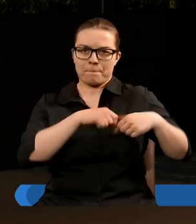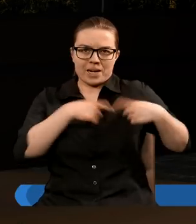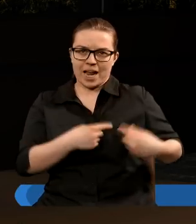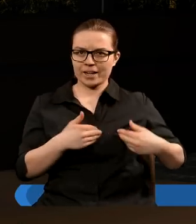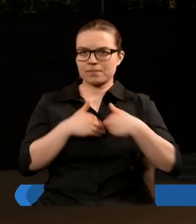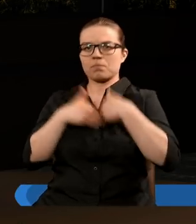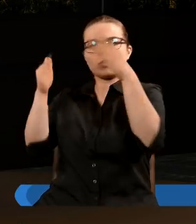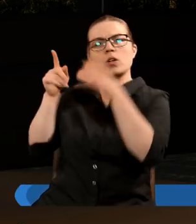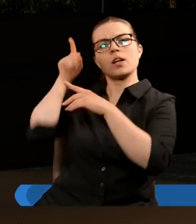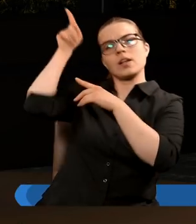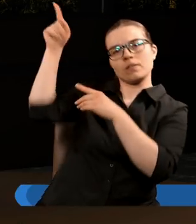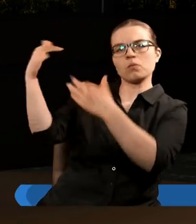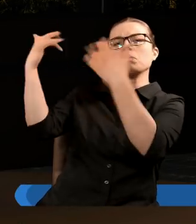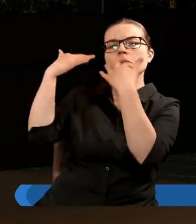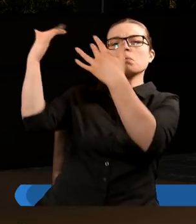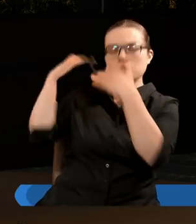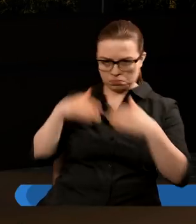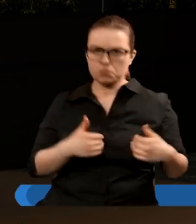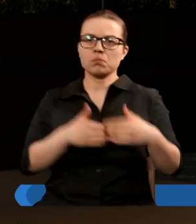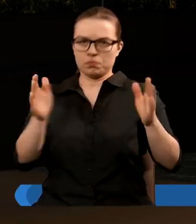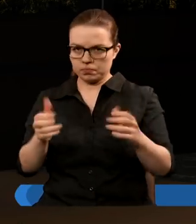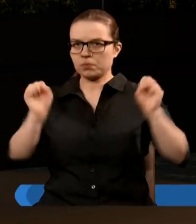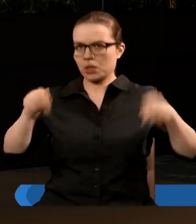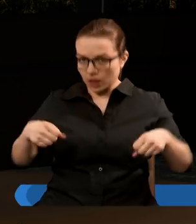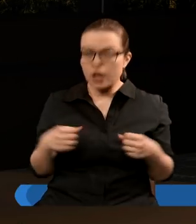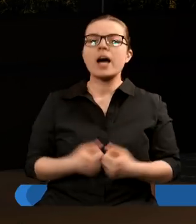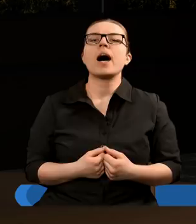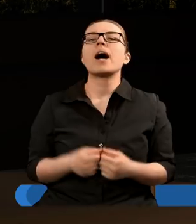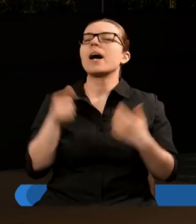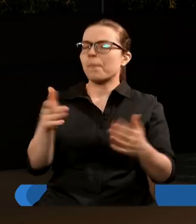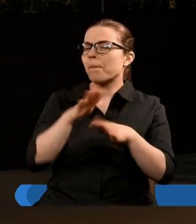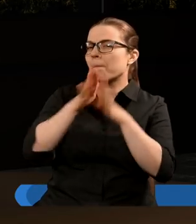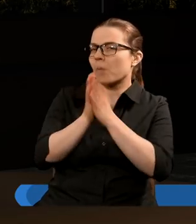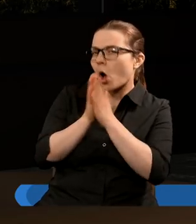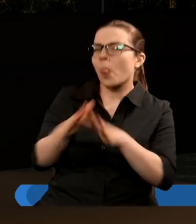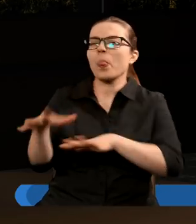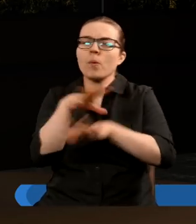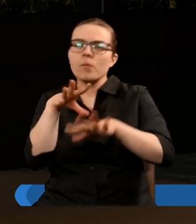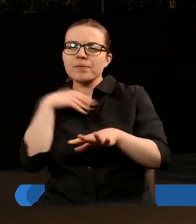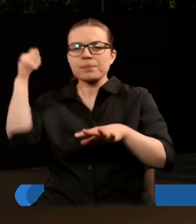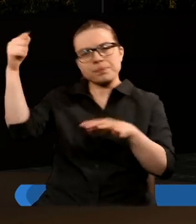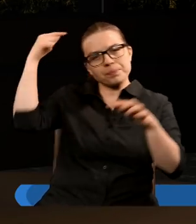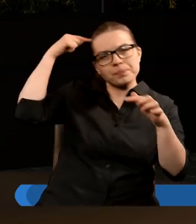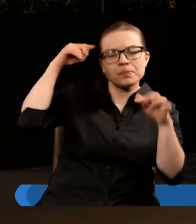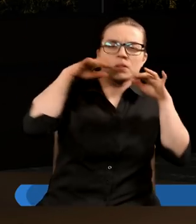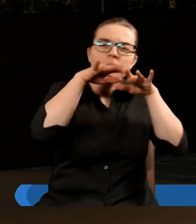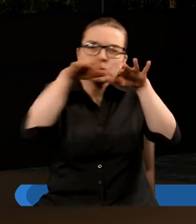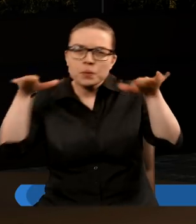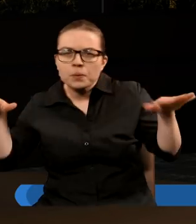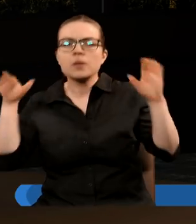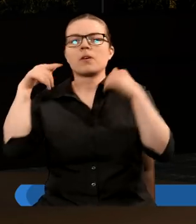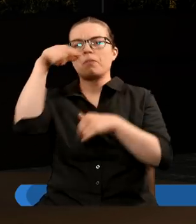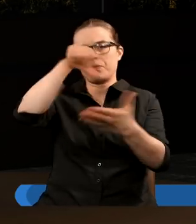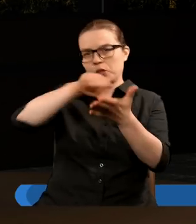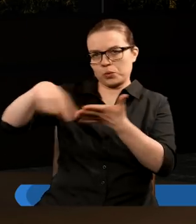prawdę. I Panie, prosimy Cię i Cię o Twojego Ducha, żeby był w szczególny sposób wśród nas tutaj.